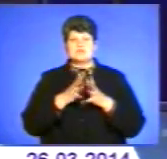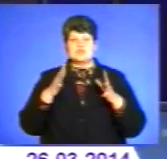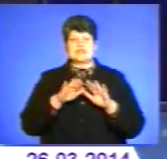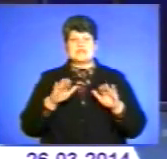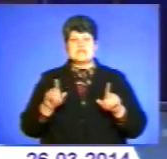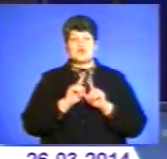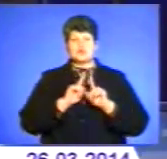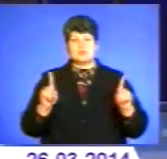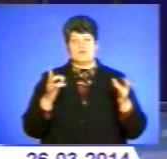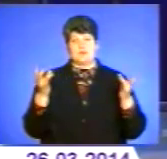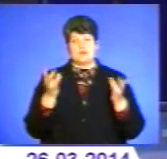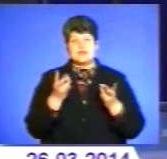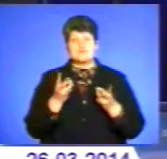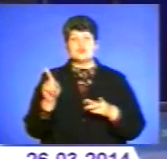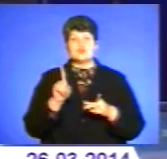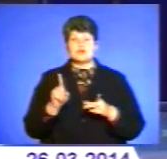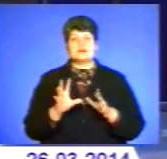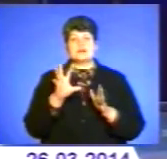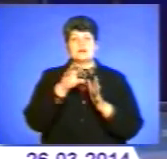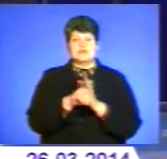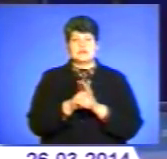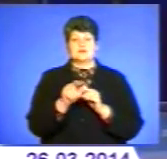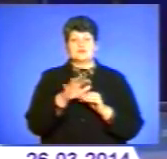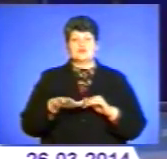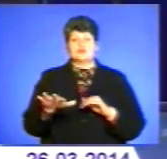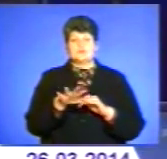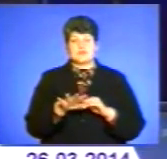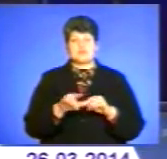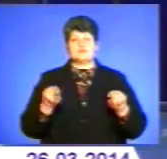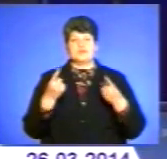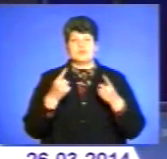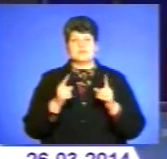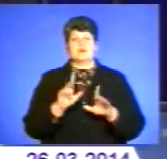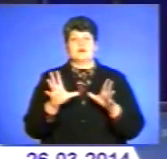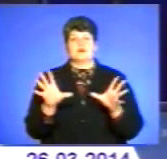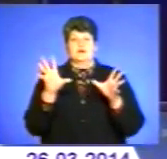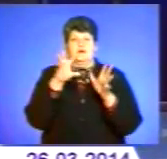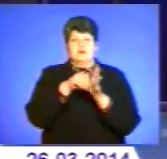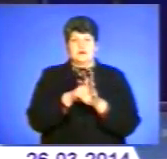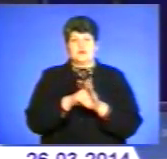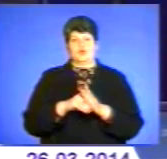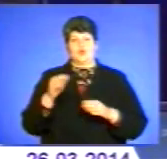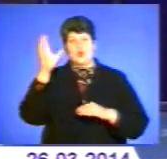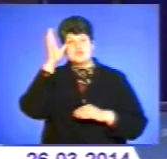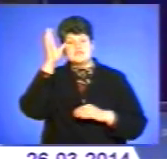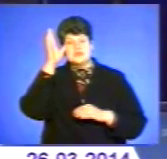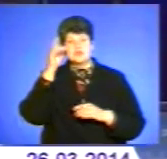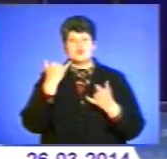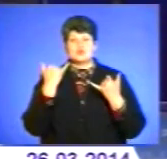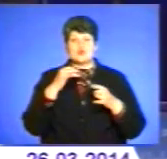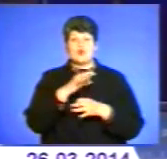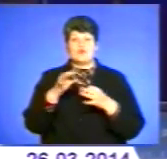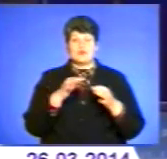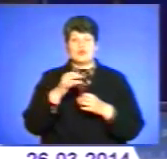особливими потребами. Щоб інтегрувати їх у суспільство, реалізовують інклюзивну освіту. Її перспективи обговорювали сьогодні на всеукраїнському